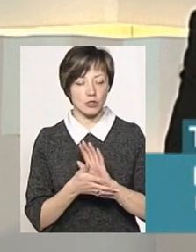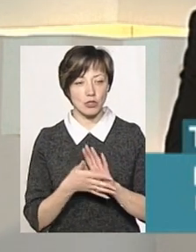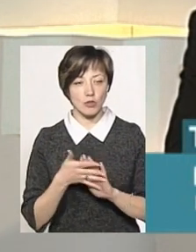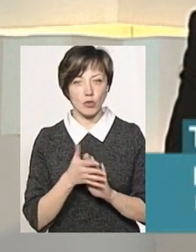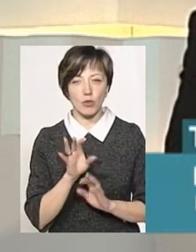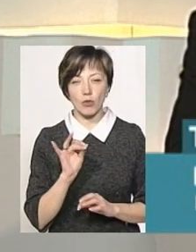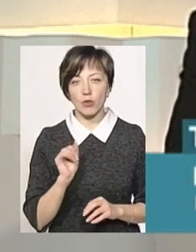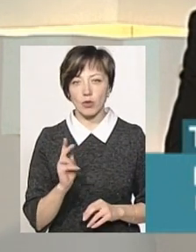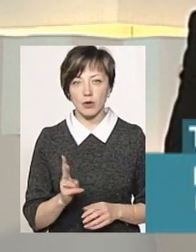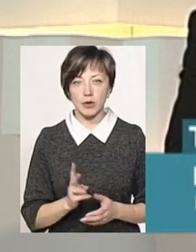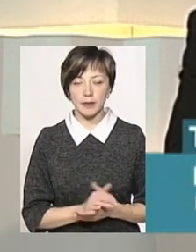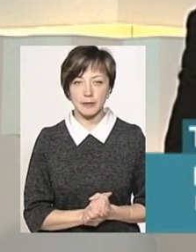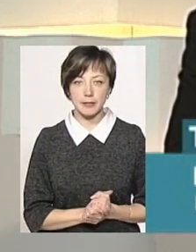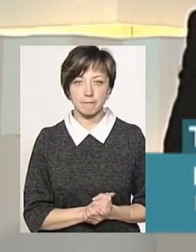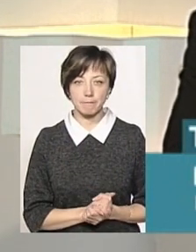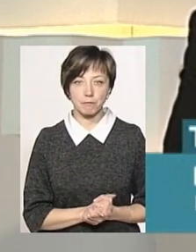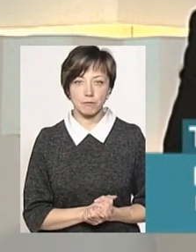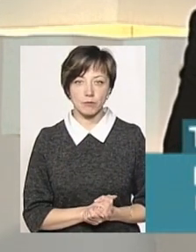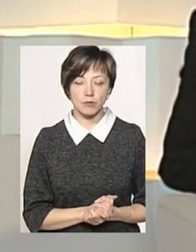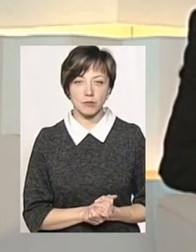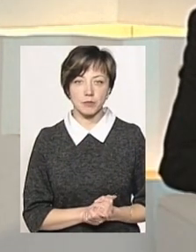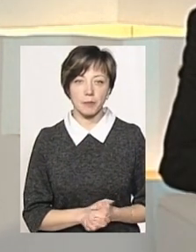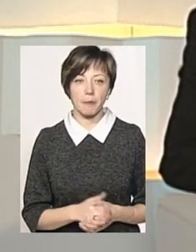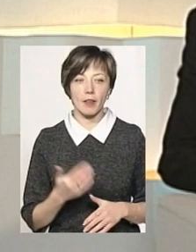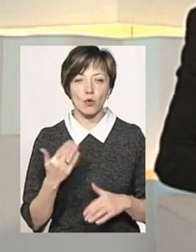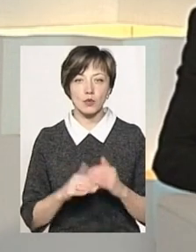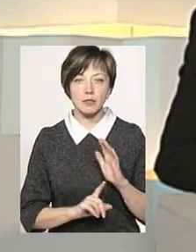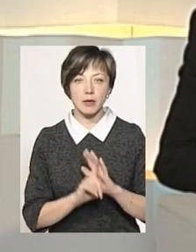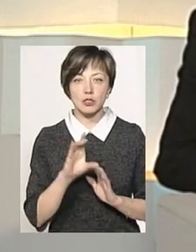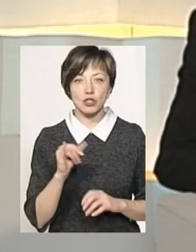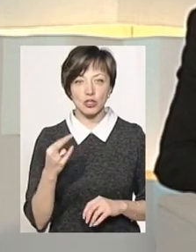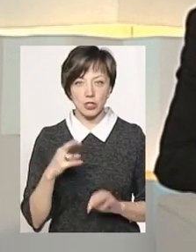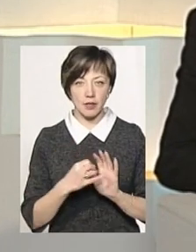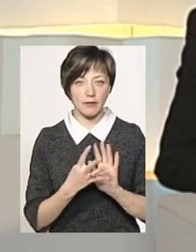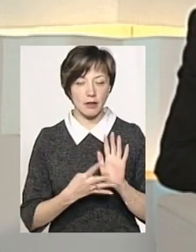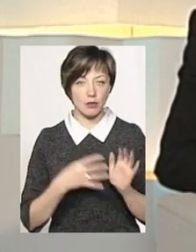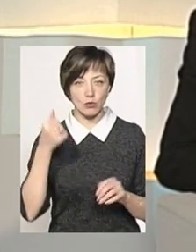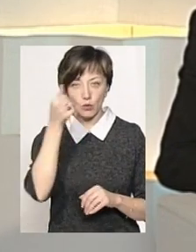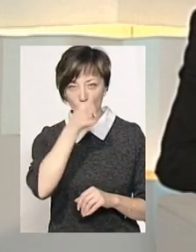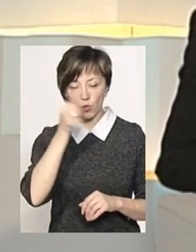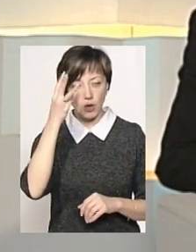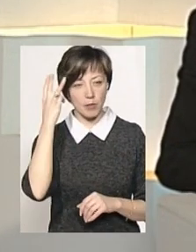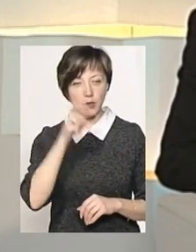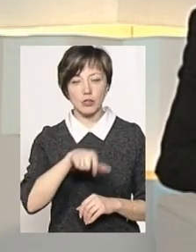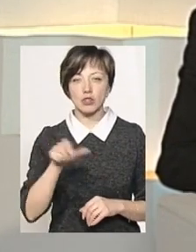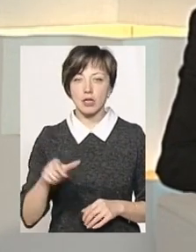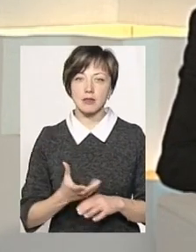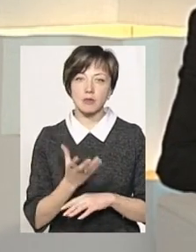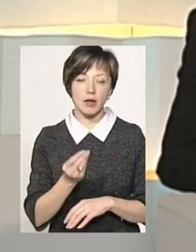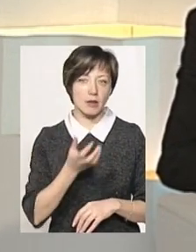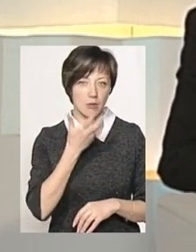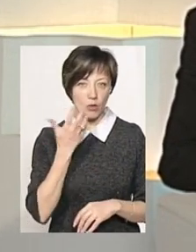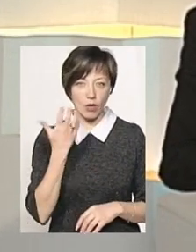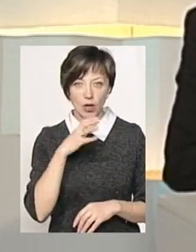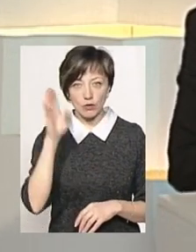перекладач на жестову мову Ольга Рибак. Вже з 1 січня 2019 року хмельничани сплачуватимуть за